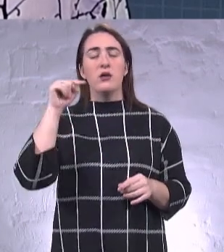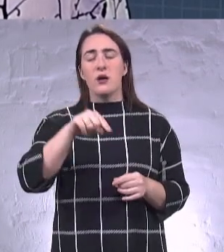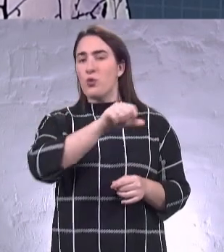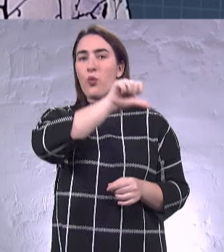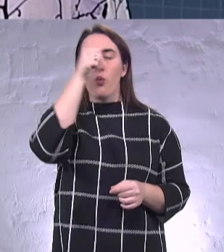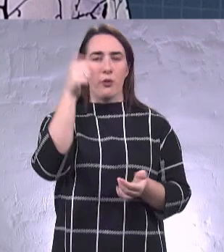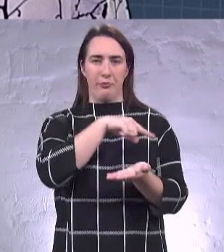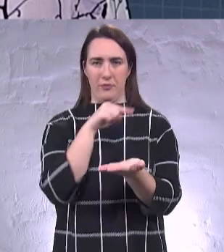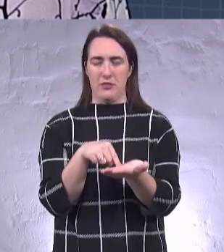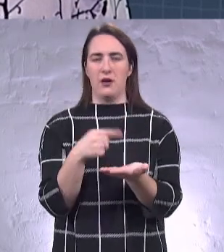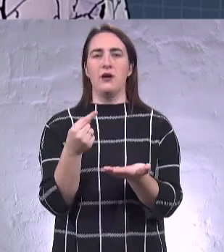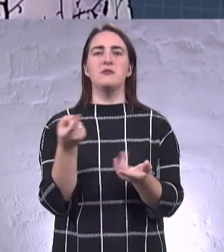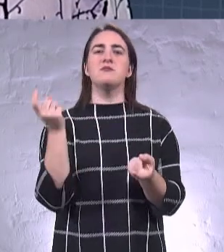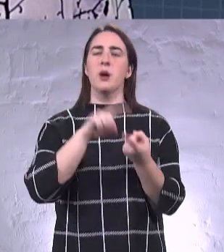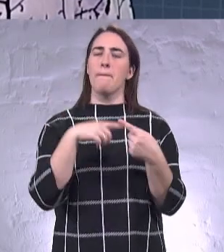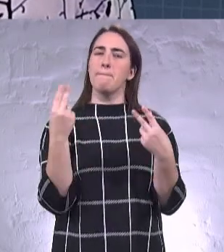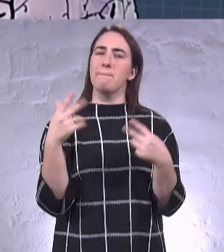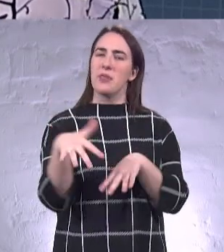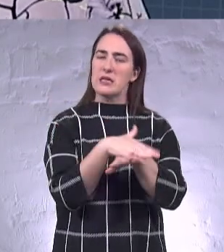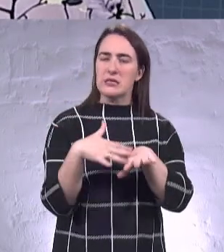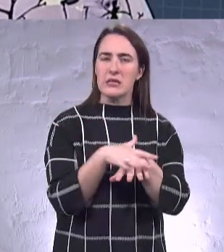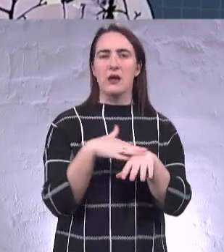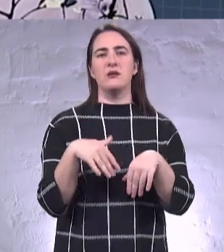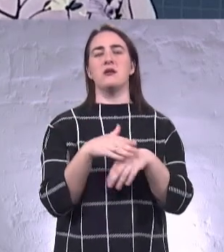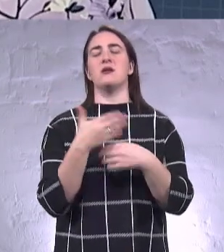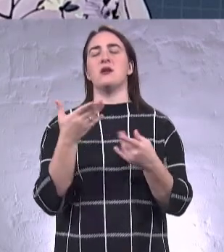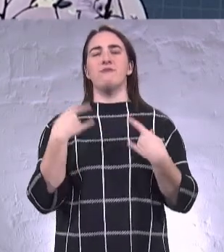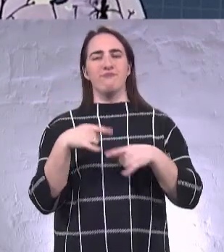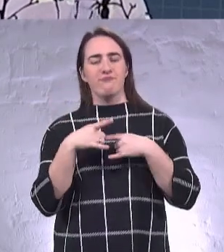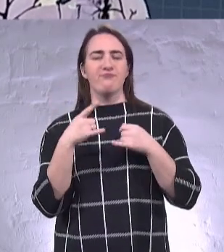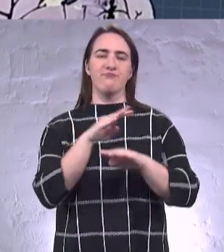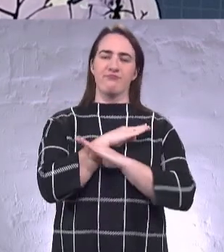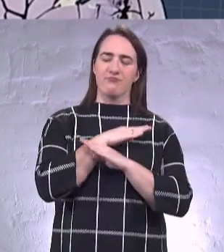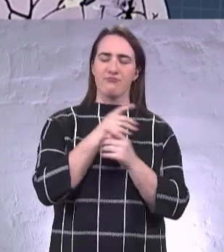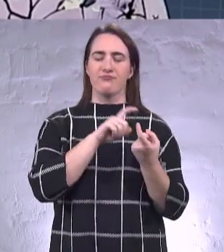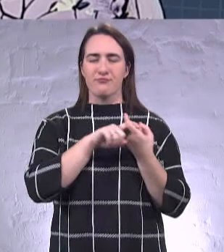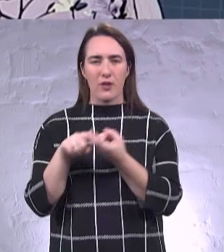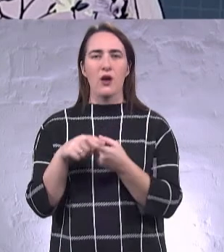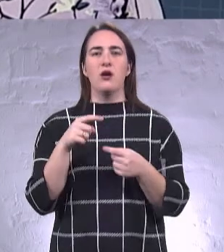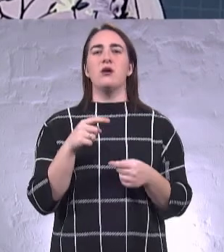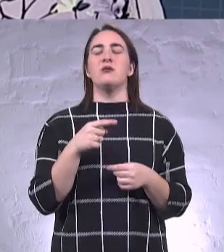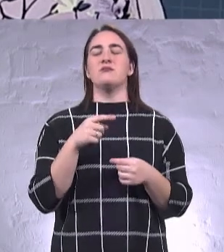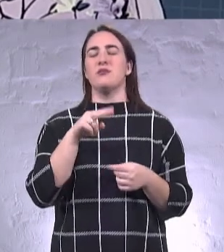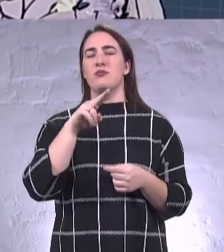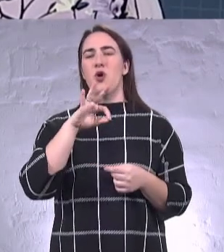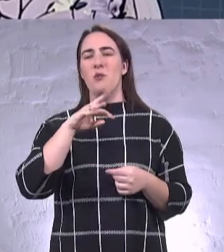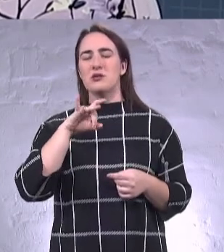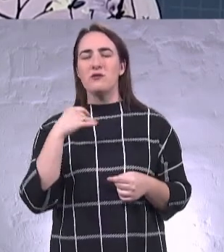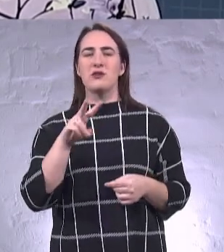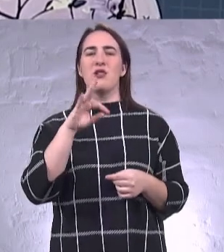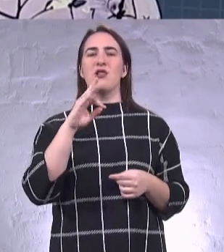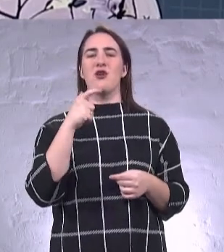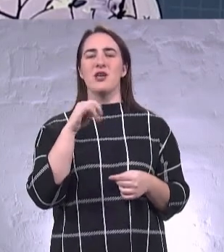'язаних із населенням, із демографічною ситуацією, із промисловістю, логістикою і таке інше.